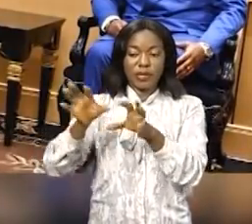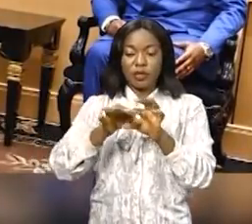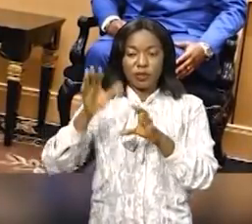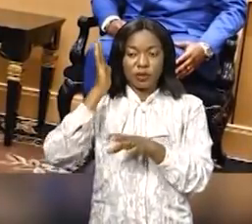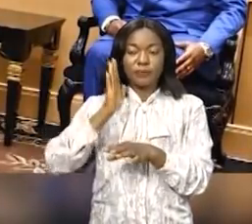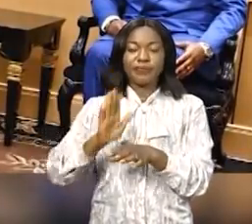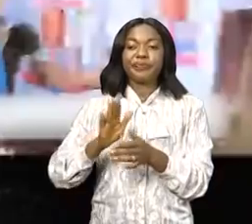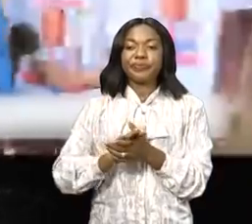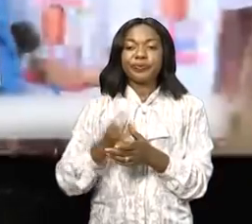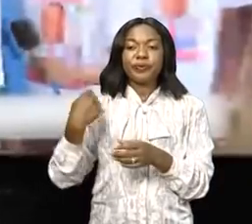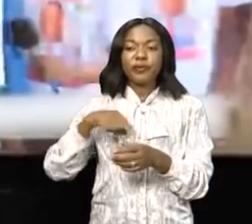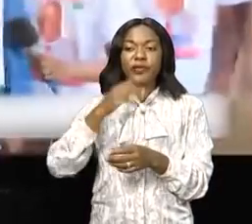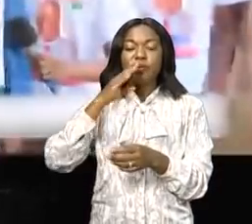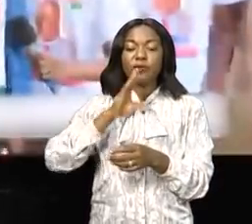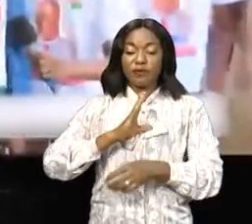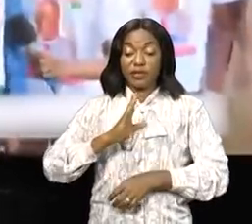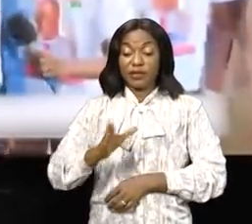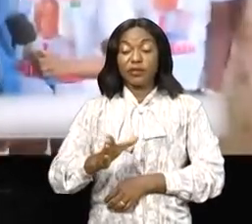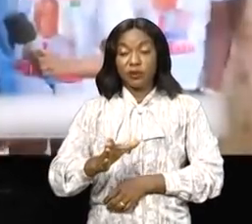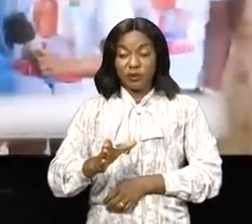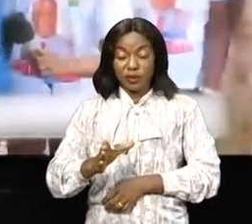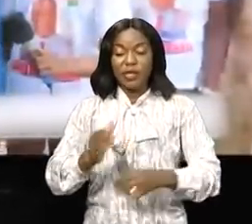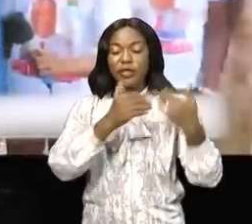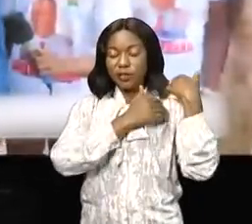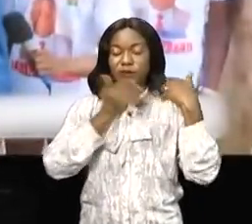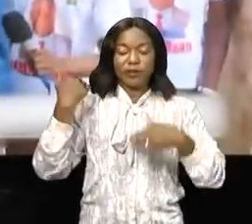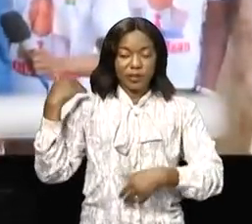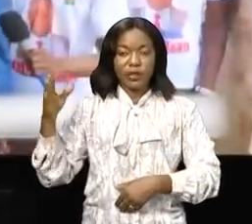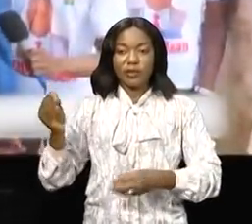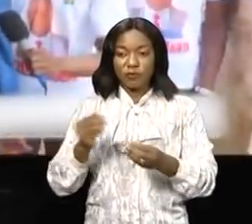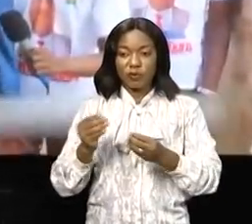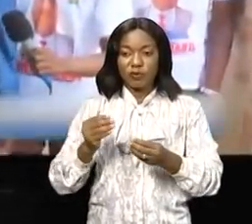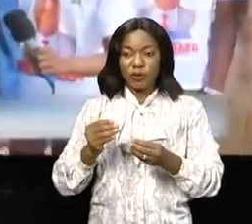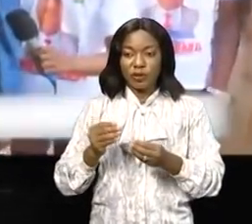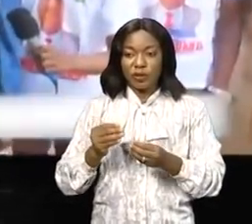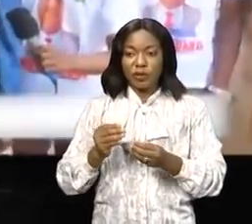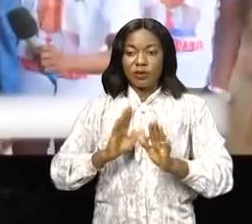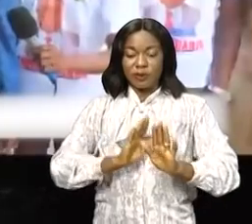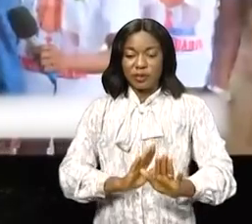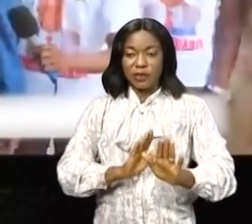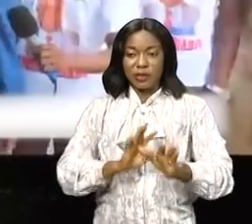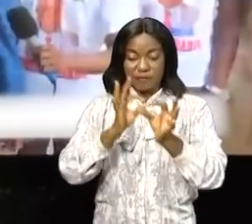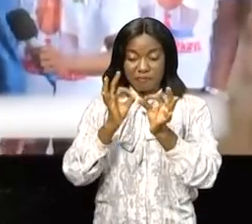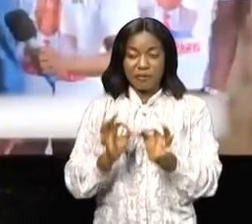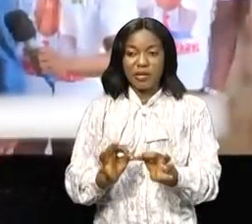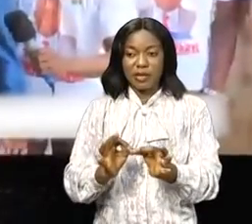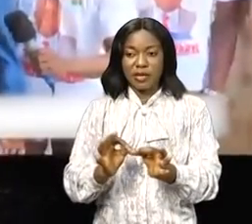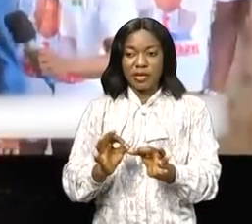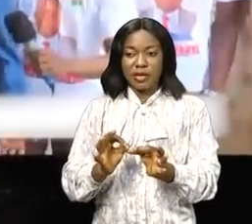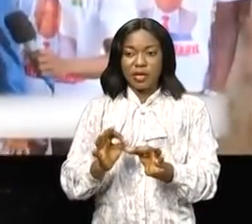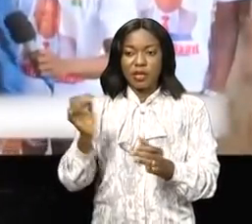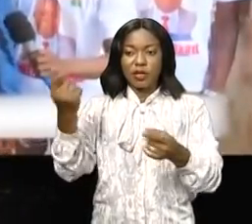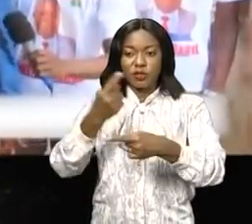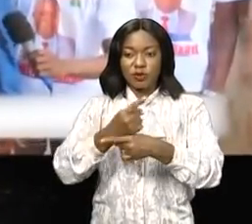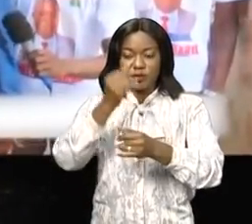sacrée. D'abord, nous félicitons le chef de l'État parce que l'attente a été très longue mais le jour a